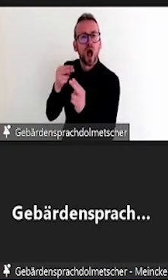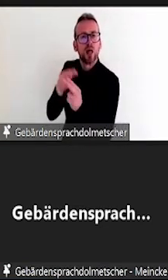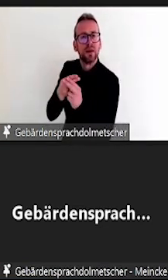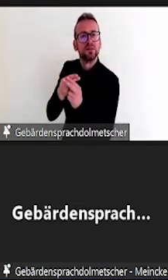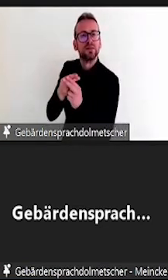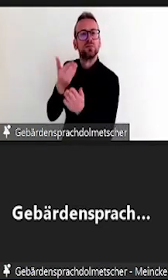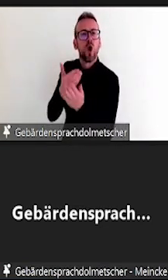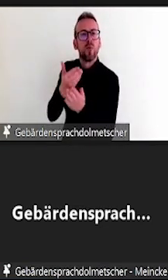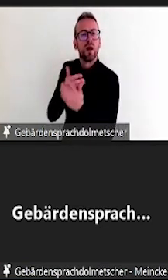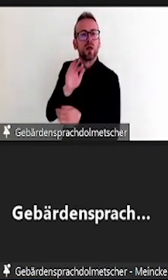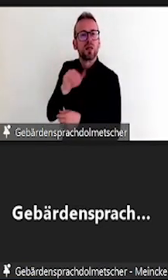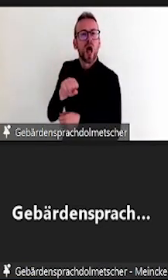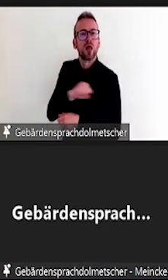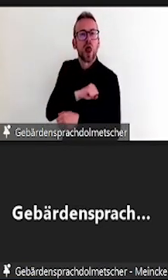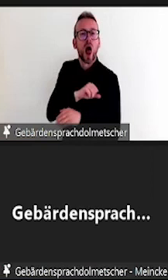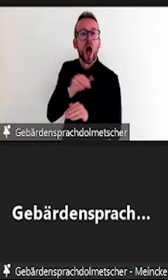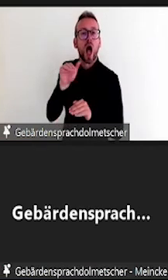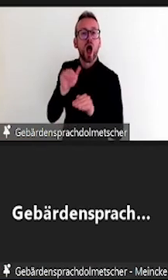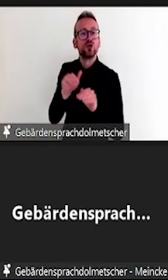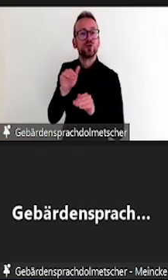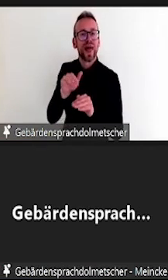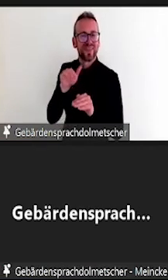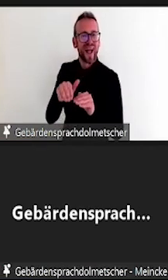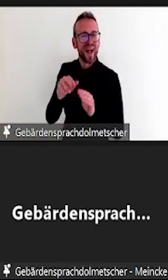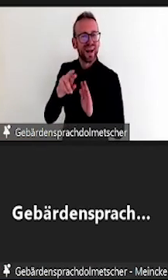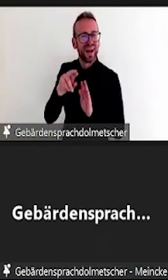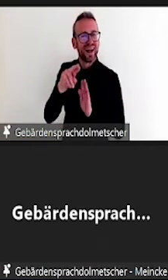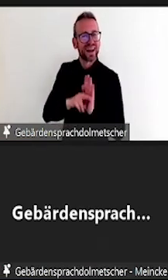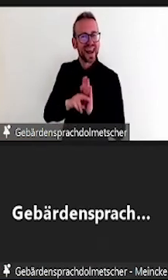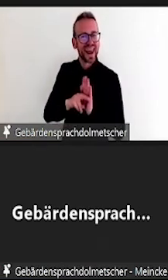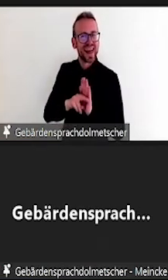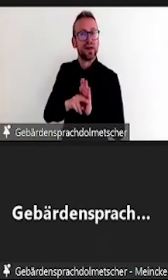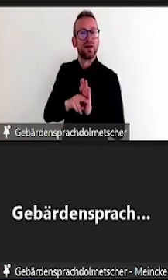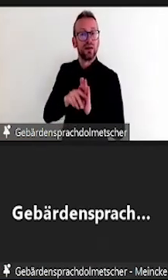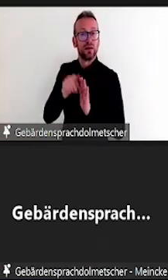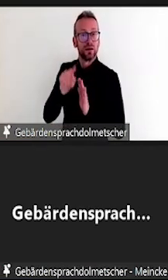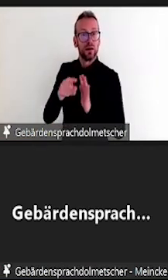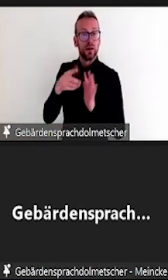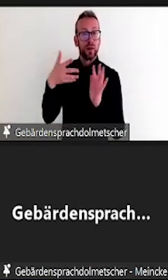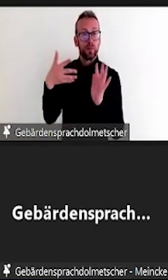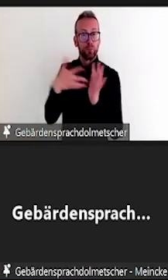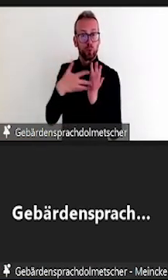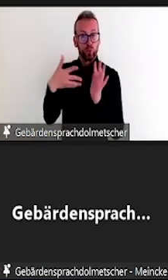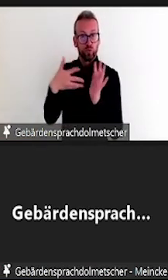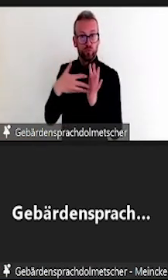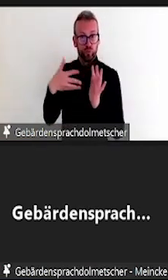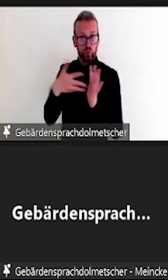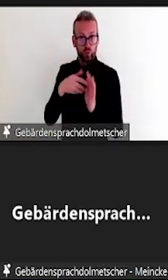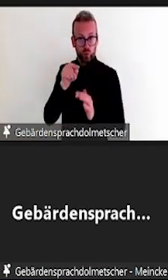und einige Studierende dann Prüfungen unter angepassten Bedingungen absolvieren.